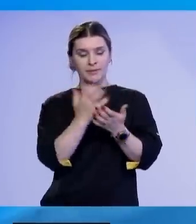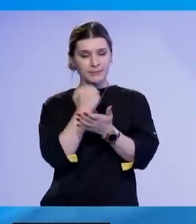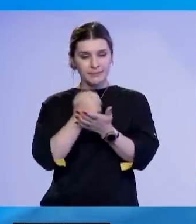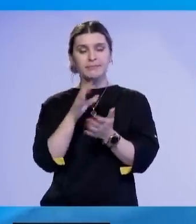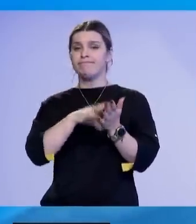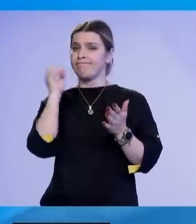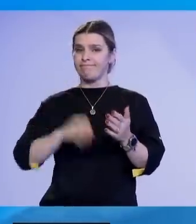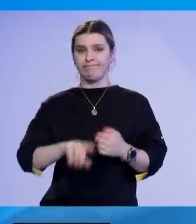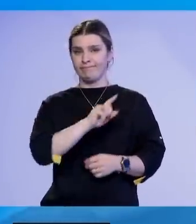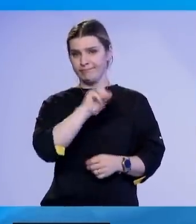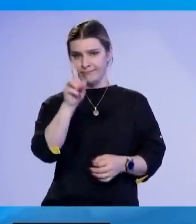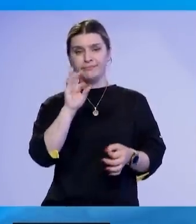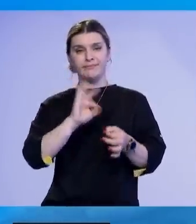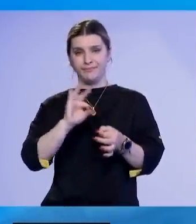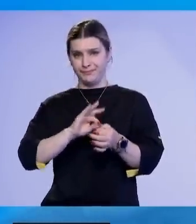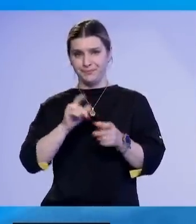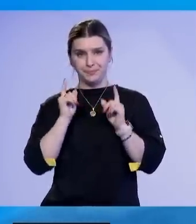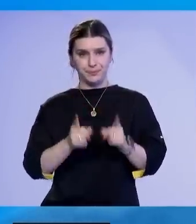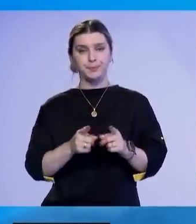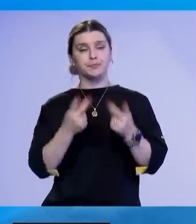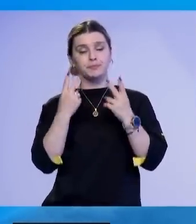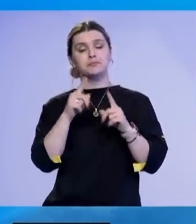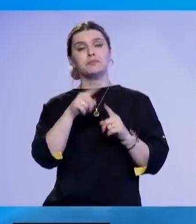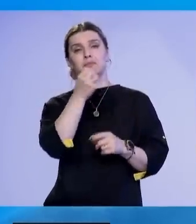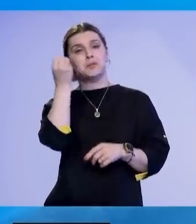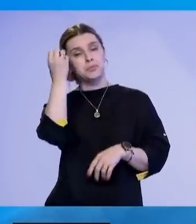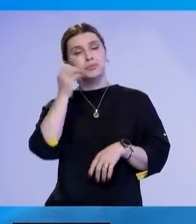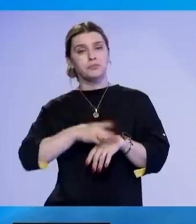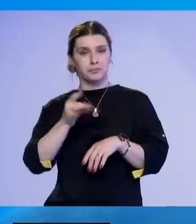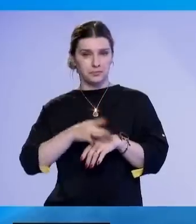hidhen poshtë, si që është shprehur për ndonjë buda ladhëk.